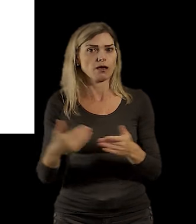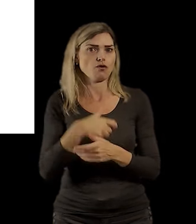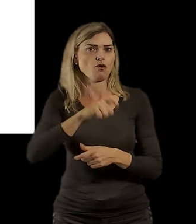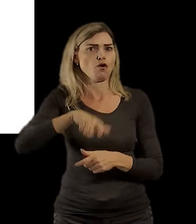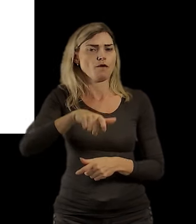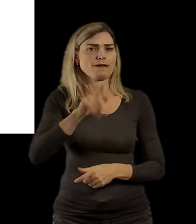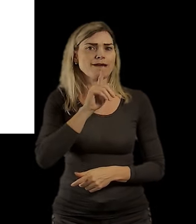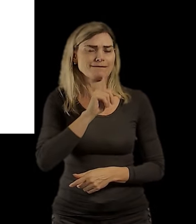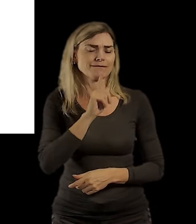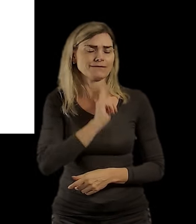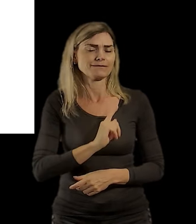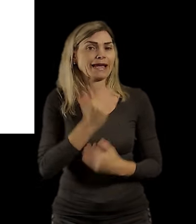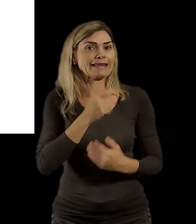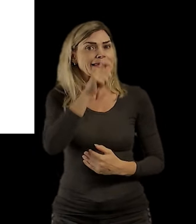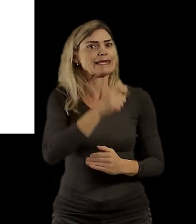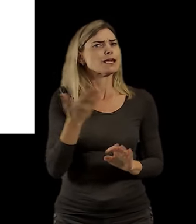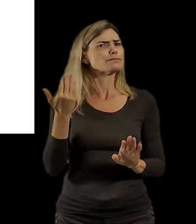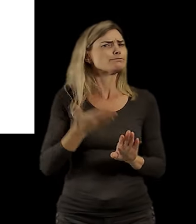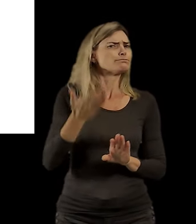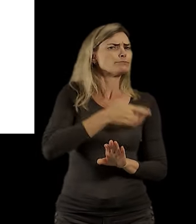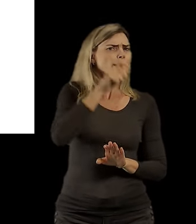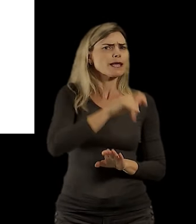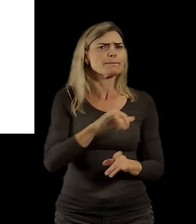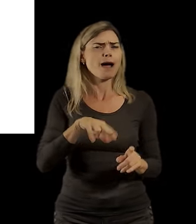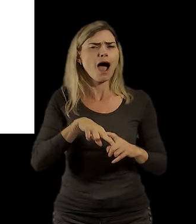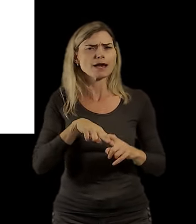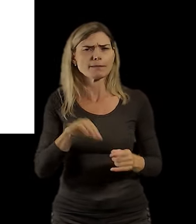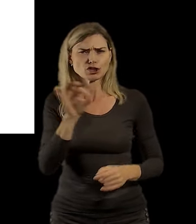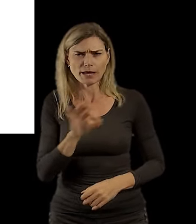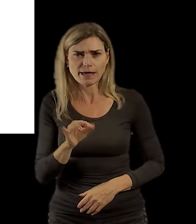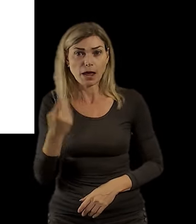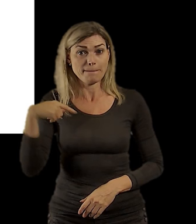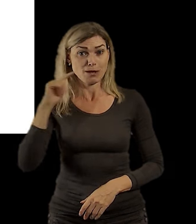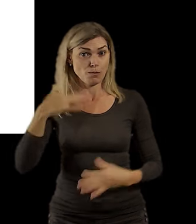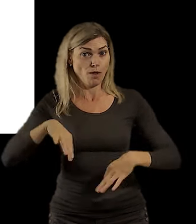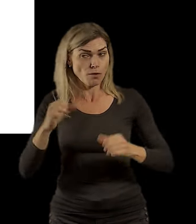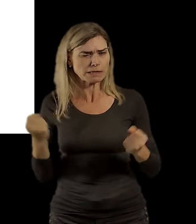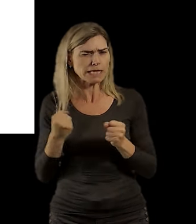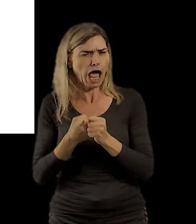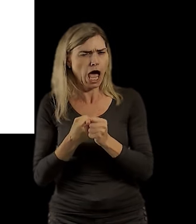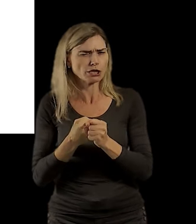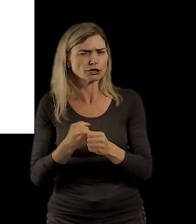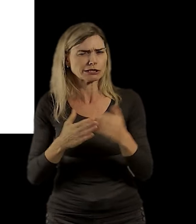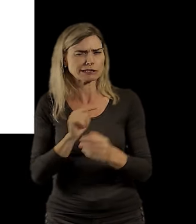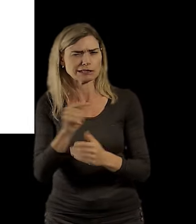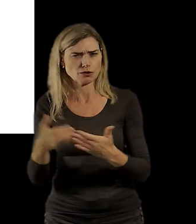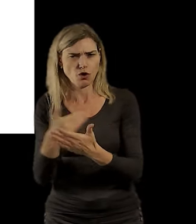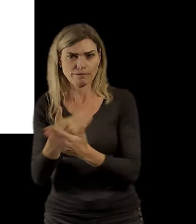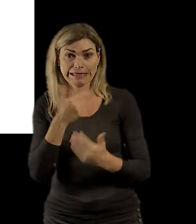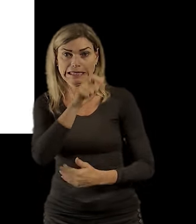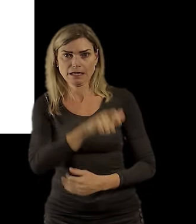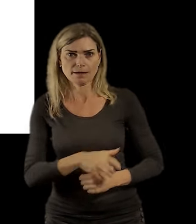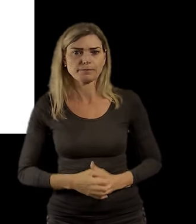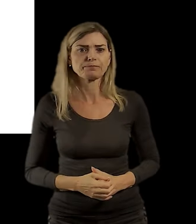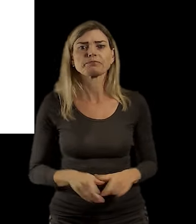Adamu Scheinherrovi, který to hodně tlačil v minulém volebním období. Potom tady zavádíme školní ulice, to je takový,